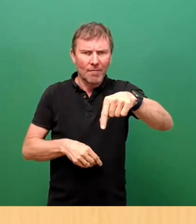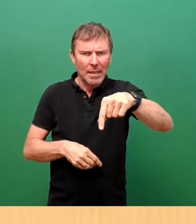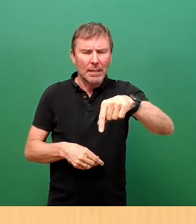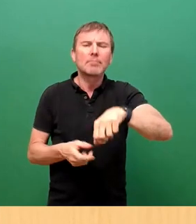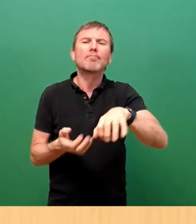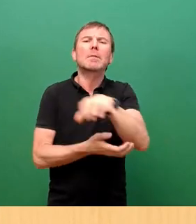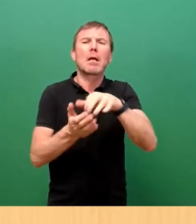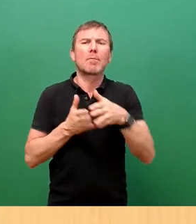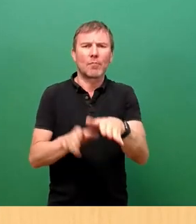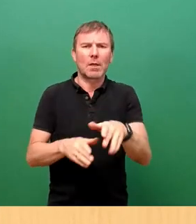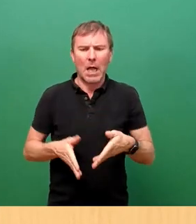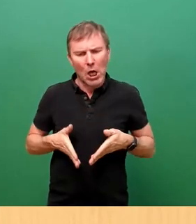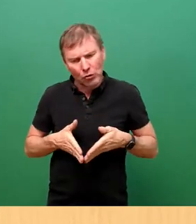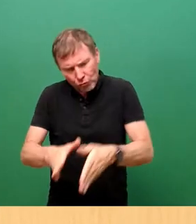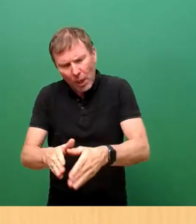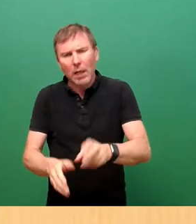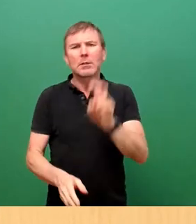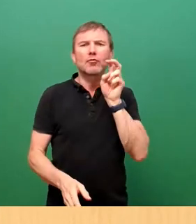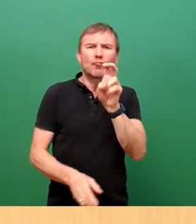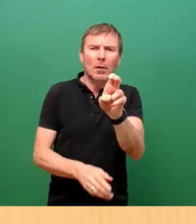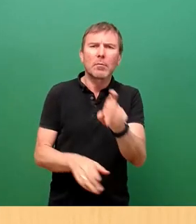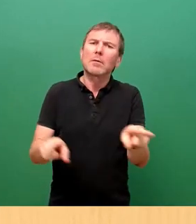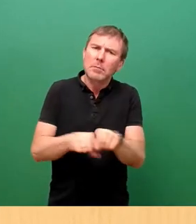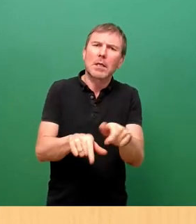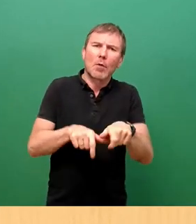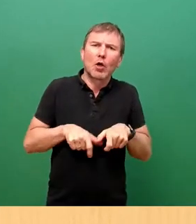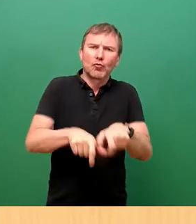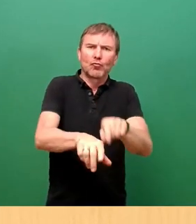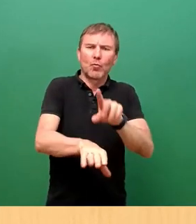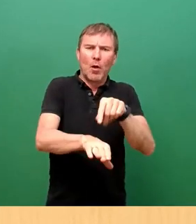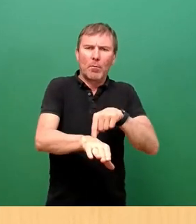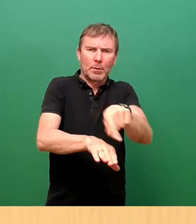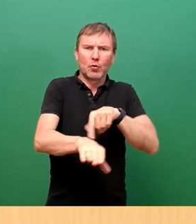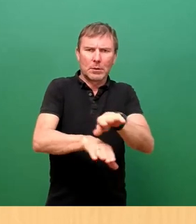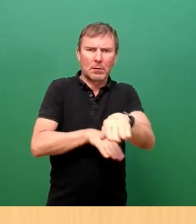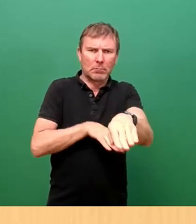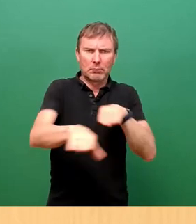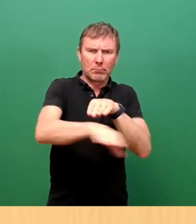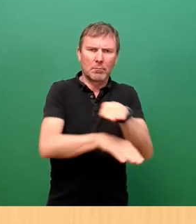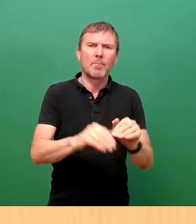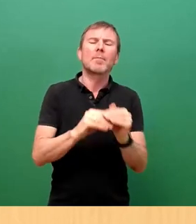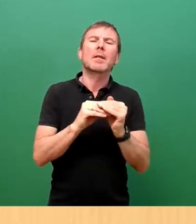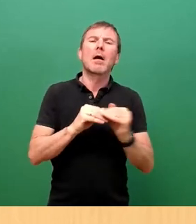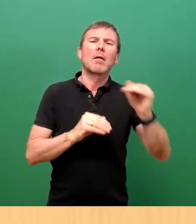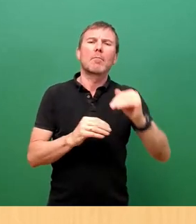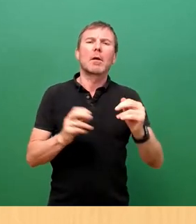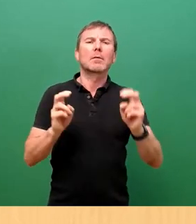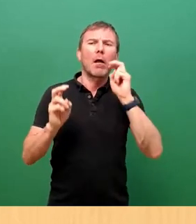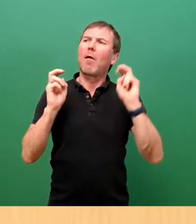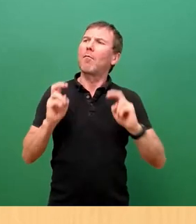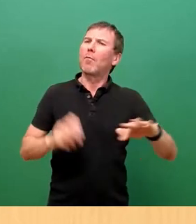heißt, Straße und Kfz-Verkehr teilen sich die Fahrbahn, um dort eben eine höhere Aufenthaltsqualität im Stadtteilzentrum